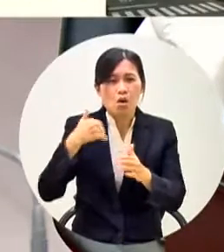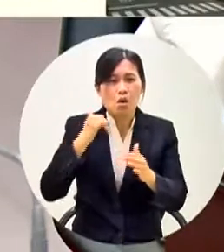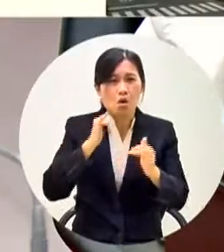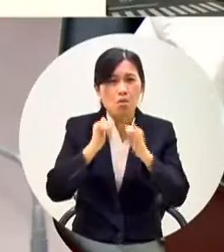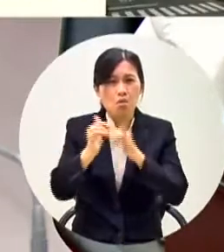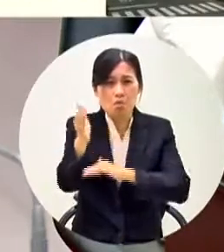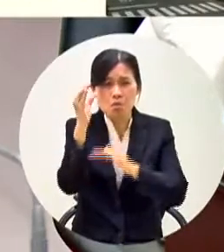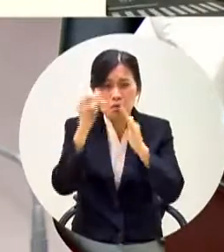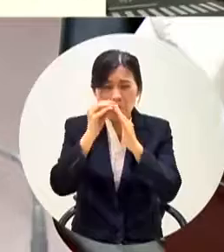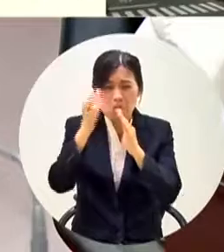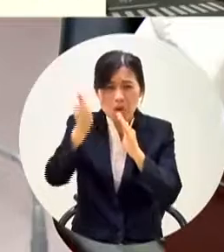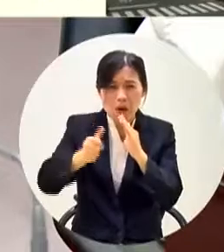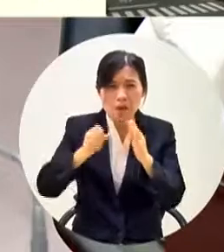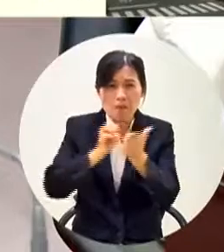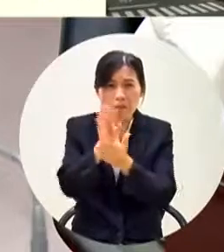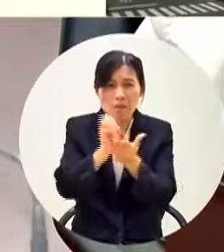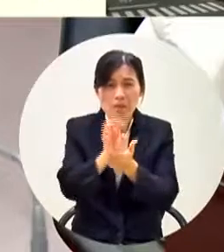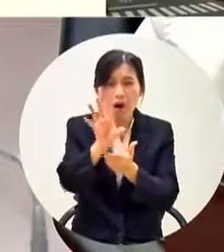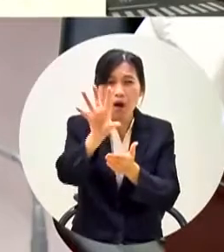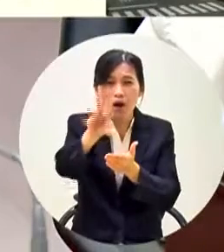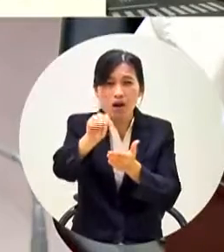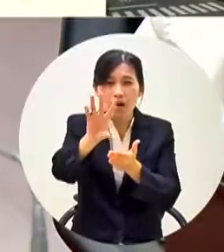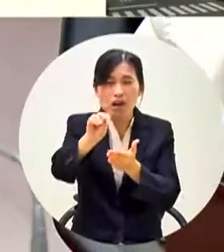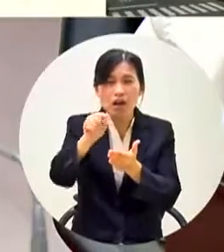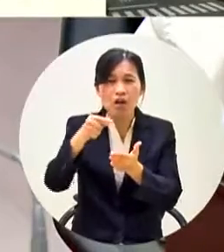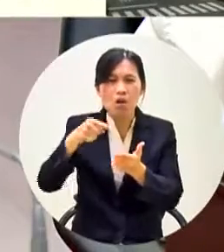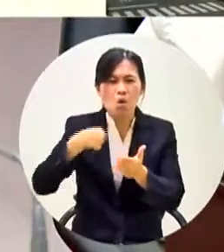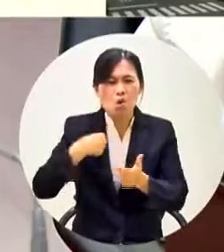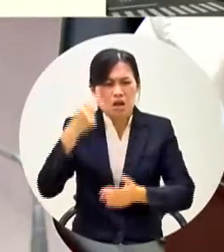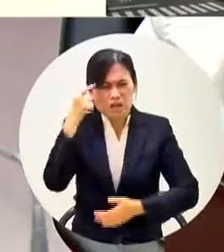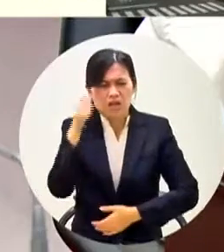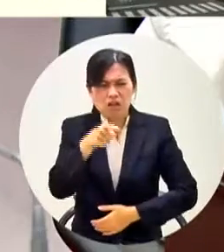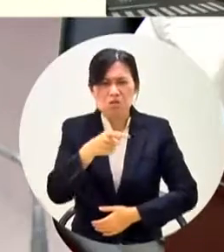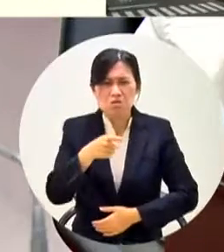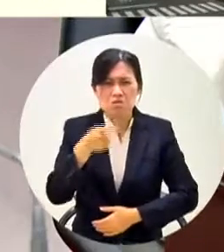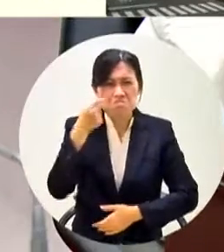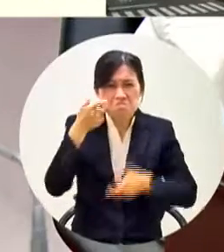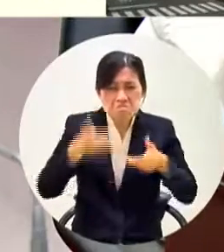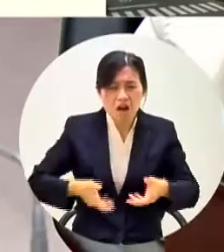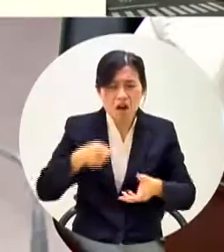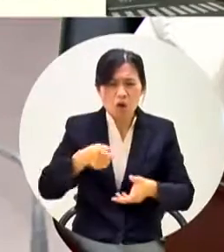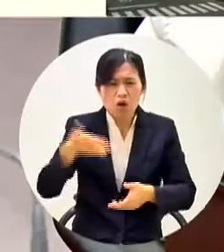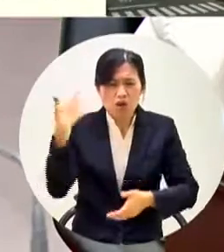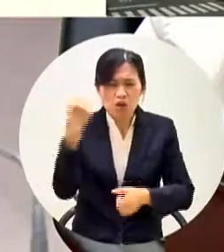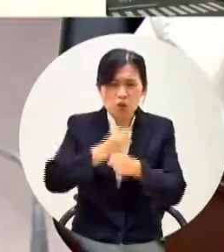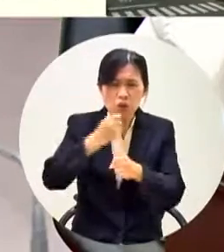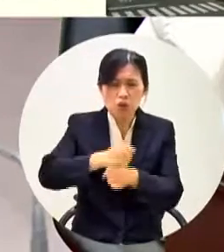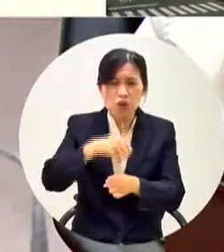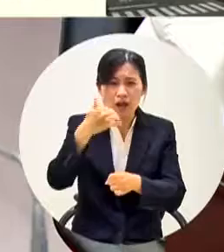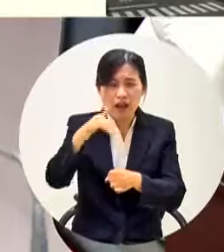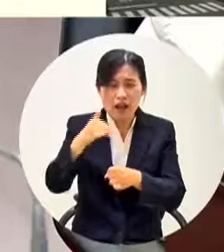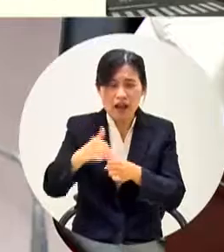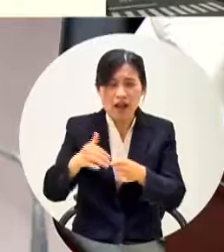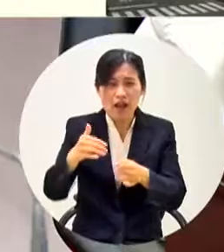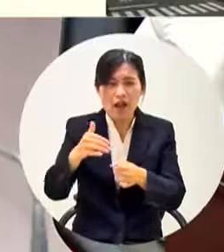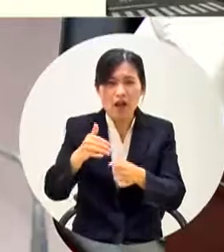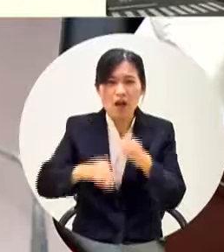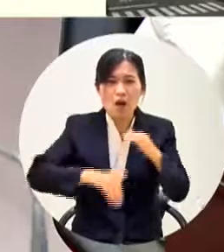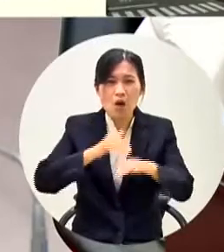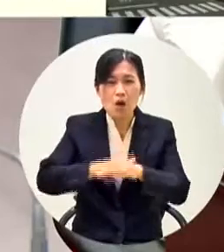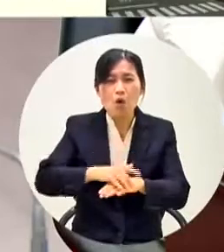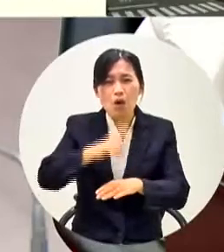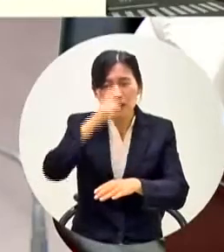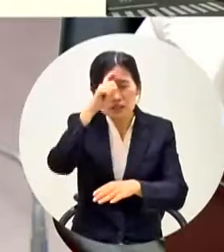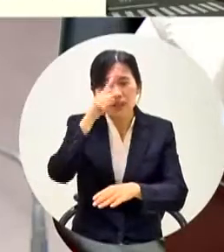沒有給你報告我很在意我希望是我之前前朝沒有辦沒有完成的任務能夠在你們這一個朝代完成這樣